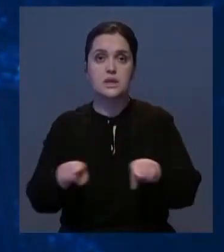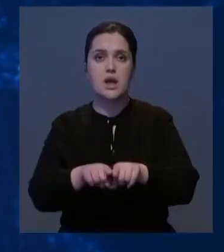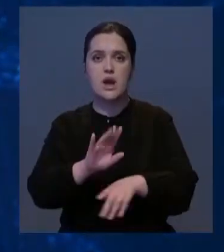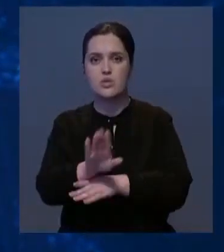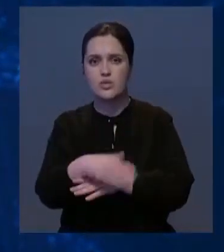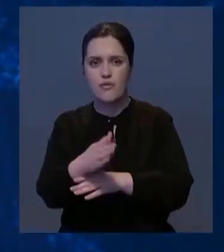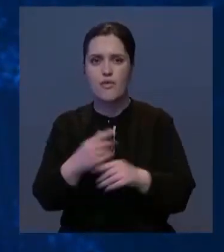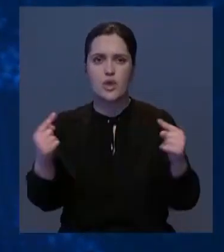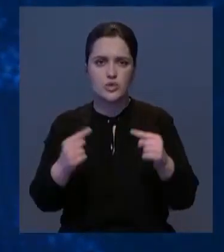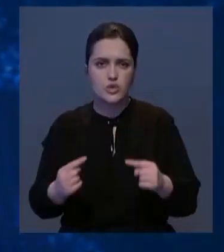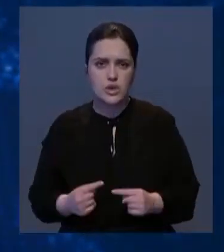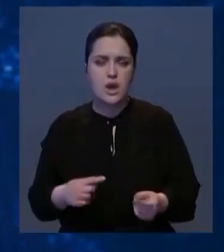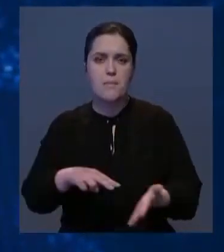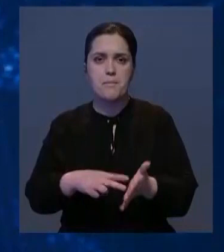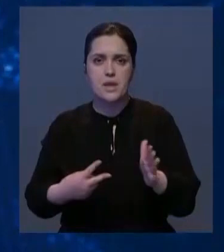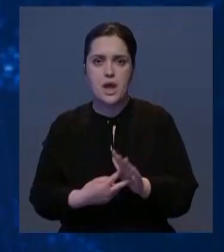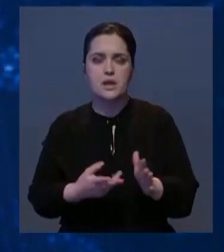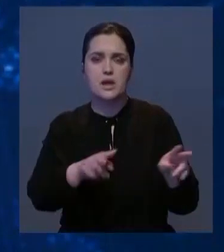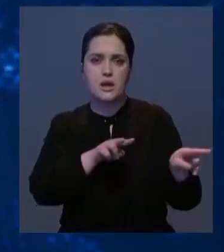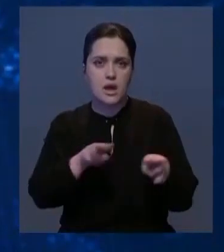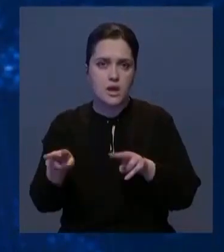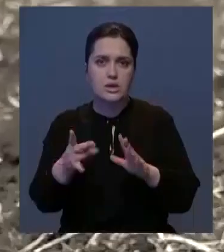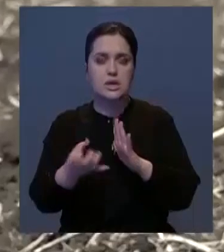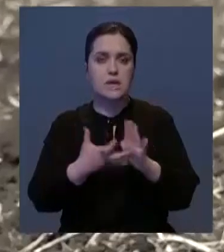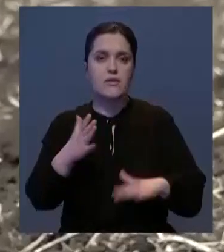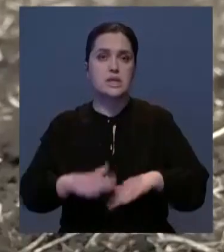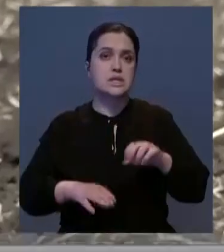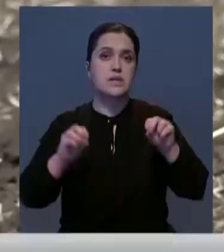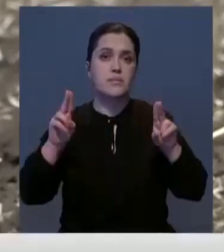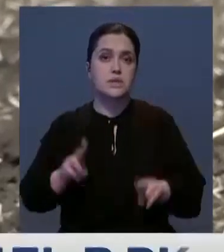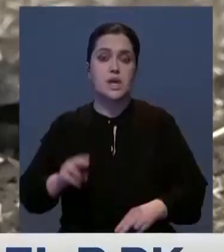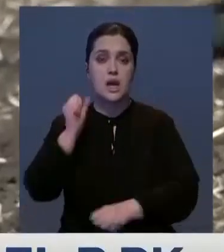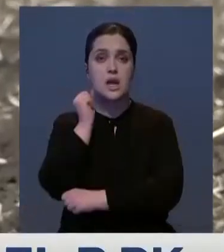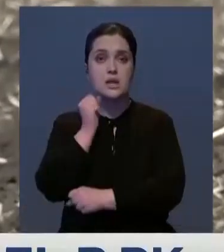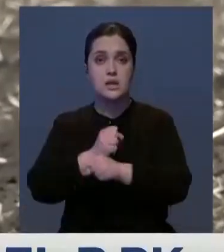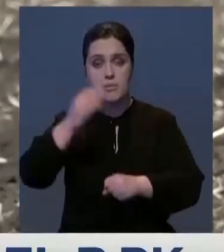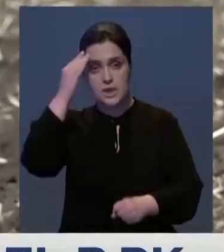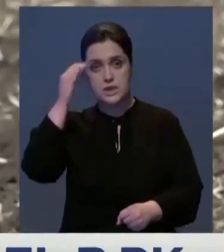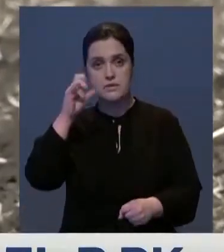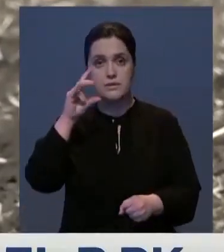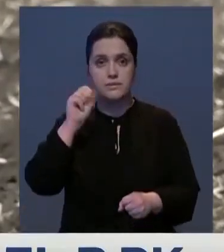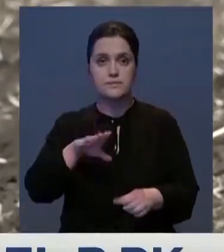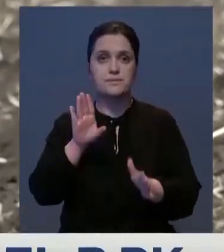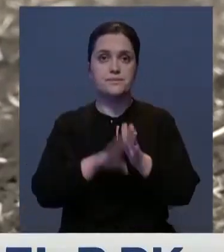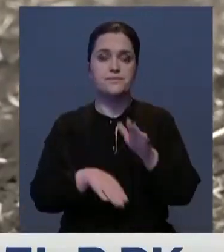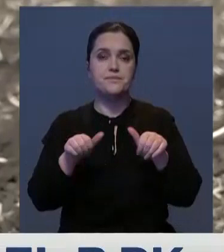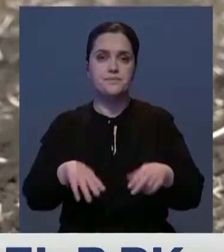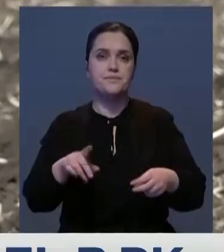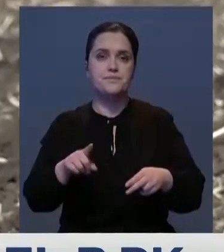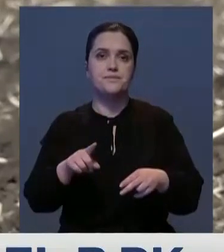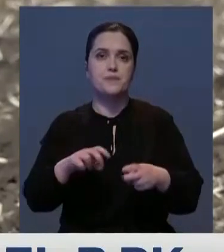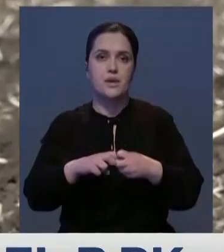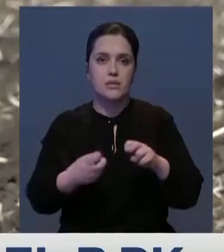отсутствие четкой вертикали, системного контроля и нехватка кадров. По мнению сенаторов, без решения этих вопросов навести